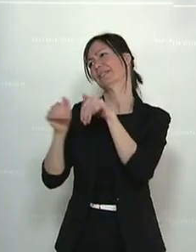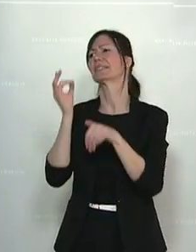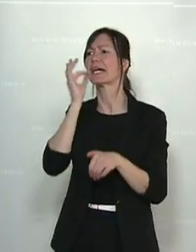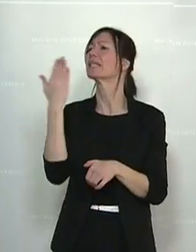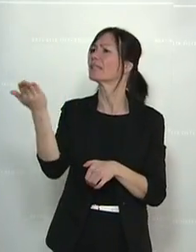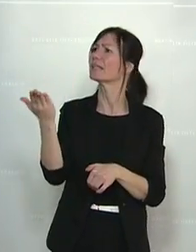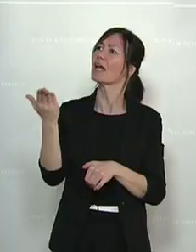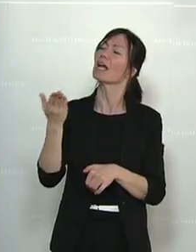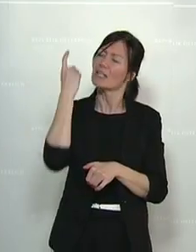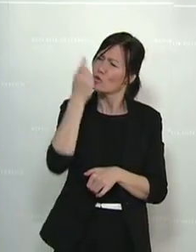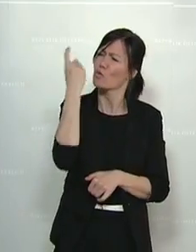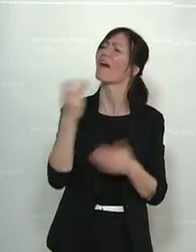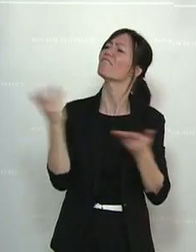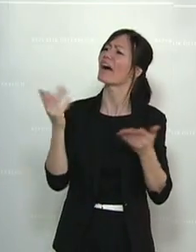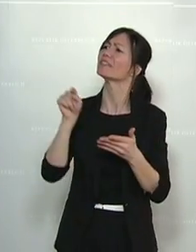der Pflege.